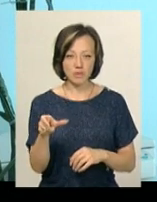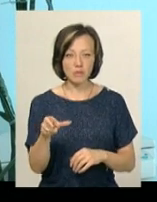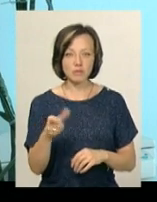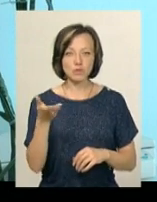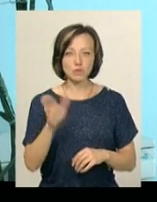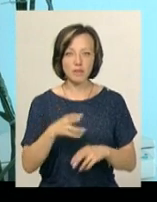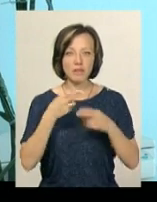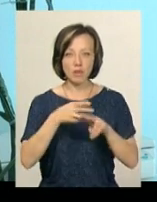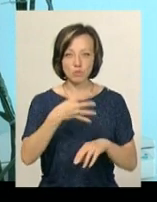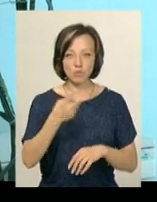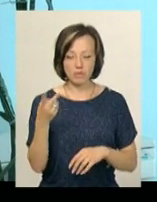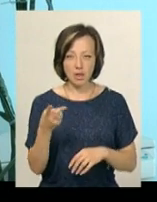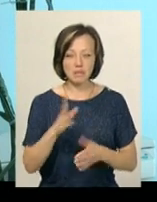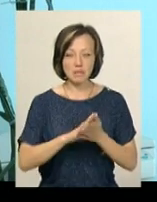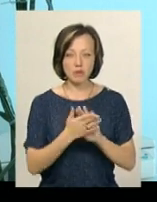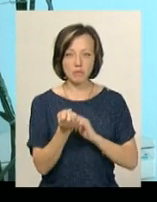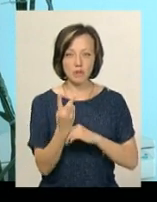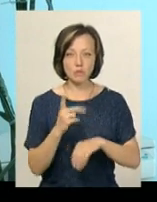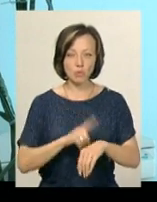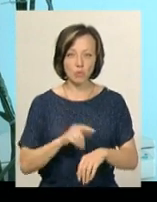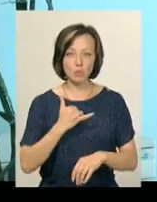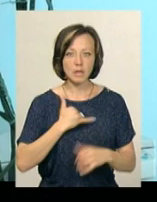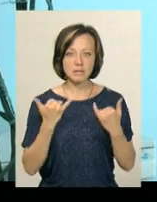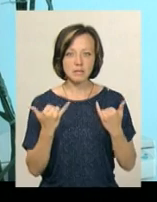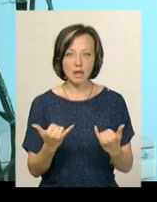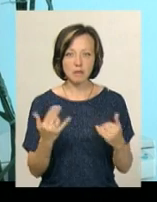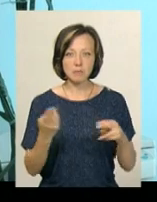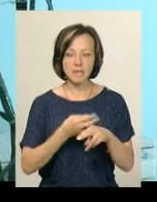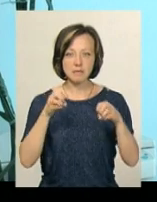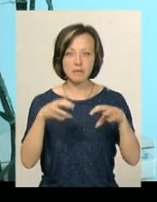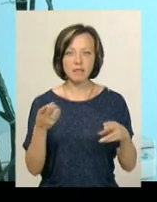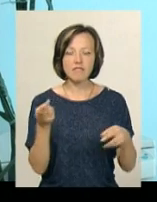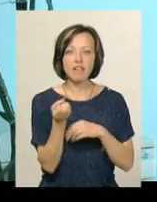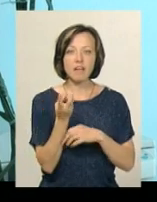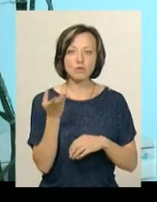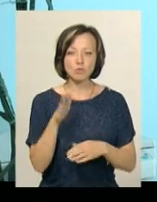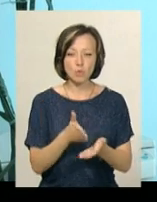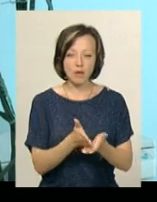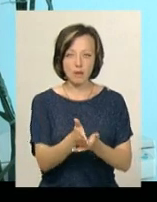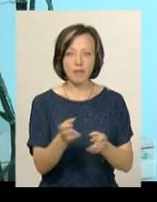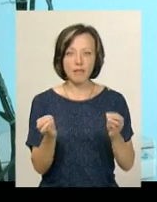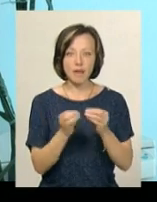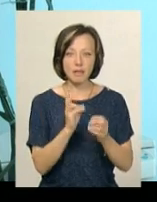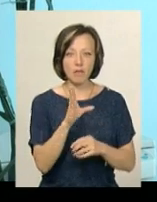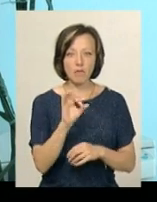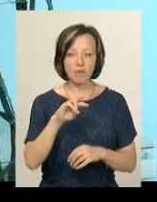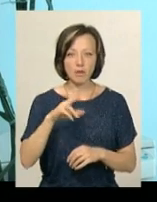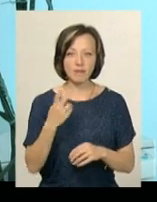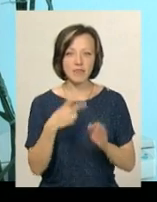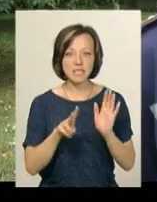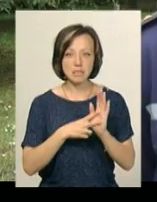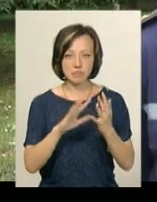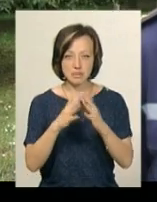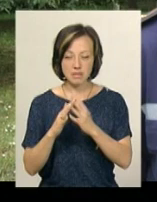одиниці техніки. Станом на 12-ту годину в нас зараз знеструмлено 12 ліній 10 кіловольт, 27 населених